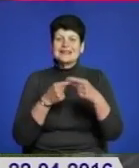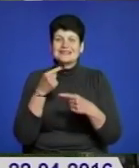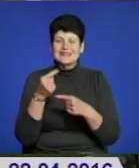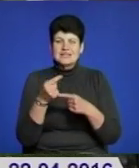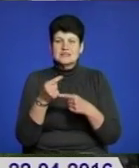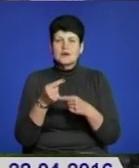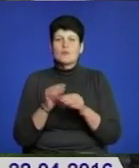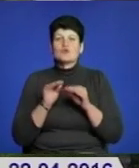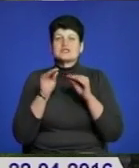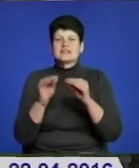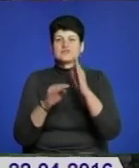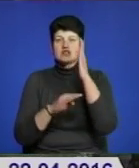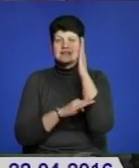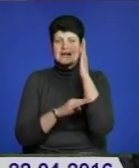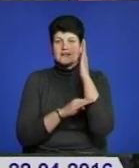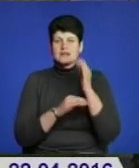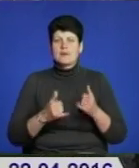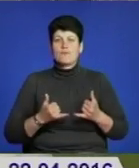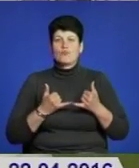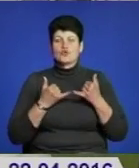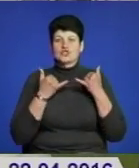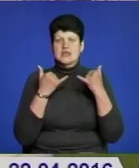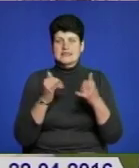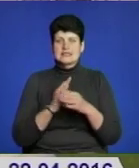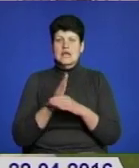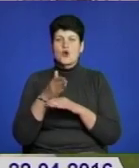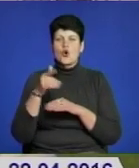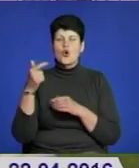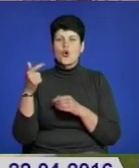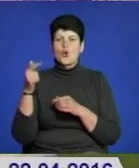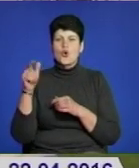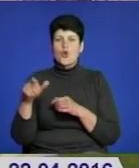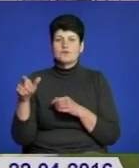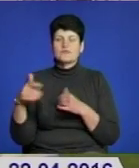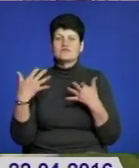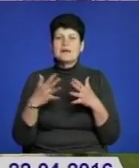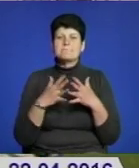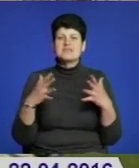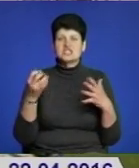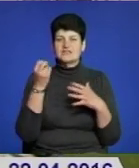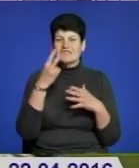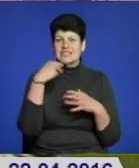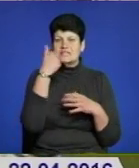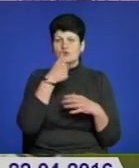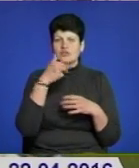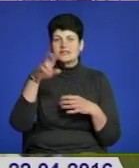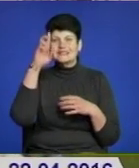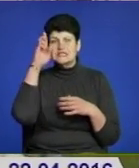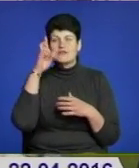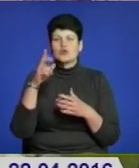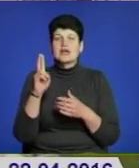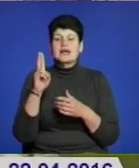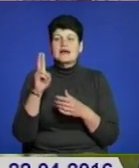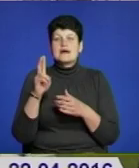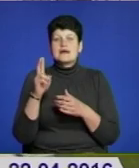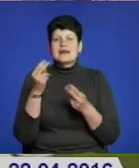висадивши дерево на алеї почесних гостей. Вже більше 12 років є дієвгода між Державною казначейською службою і